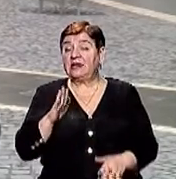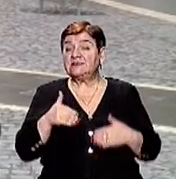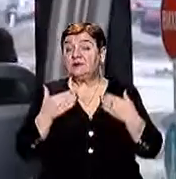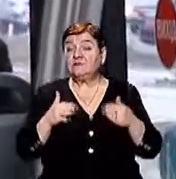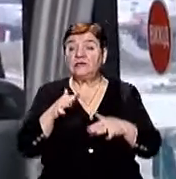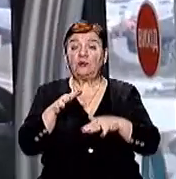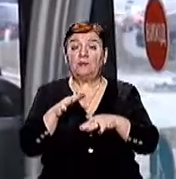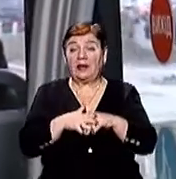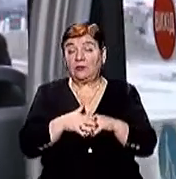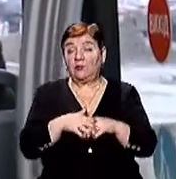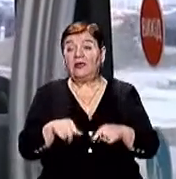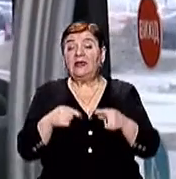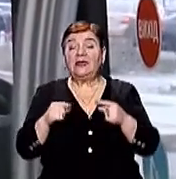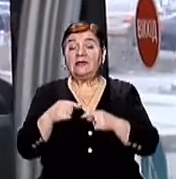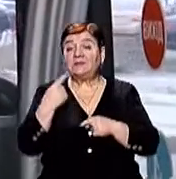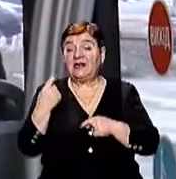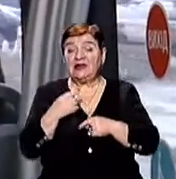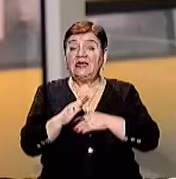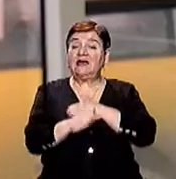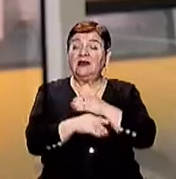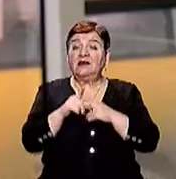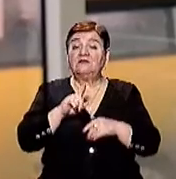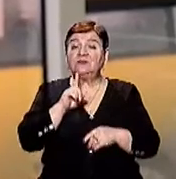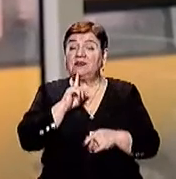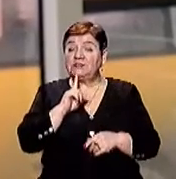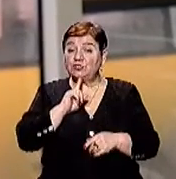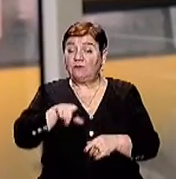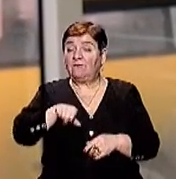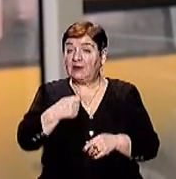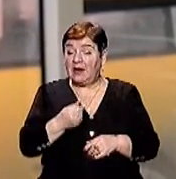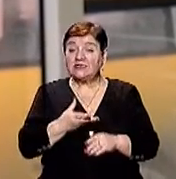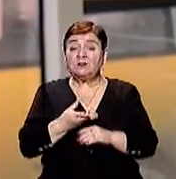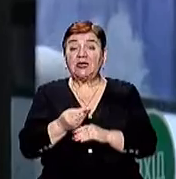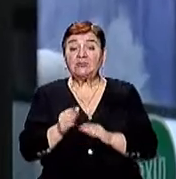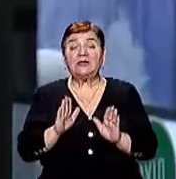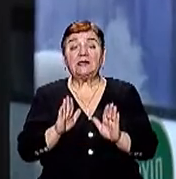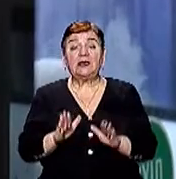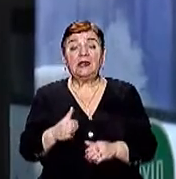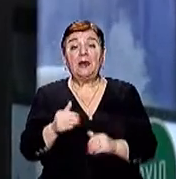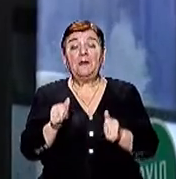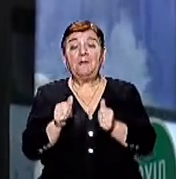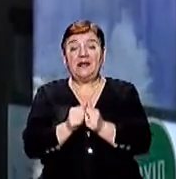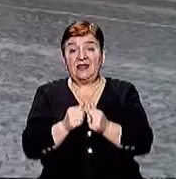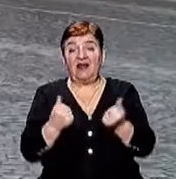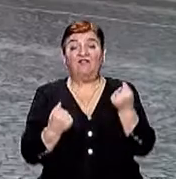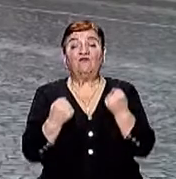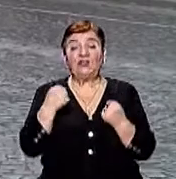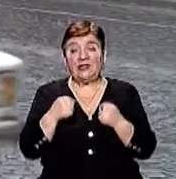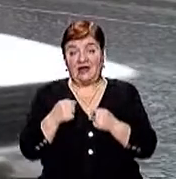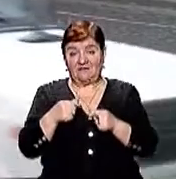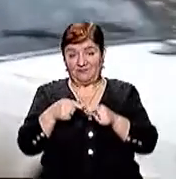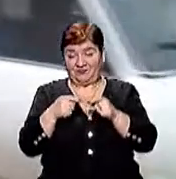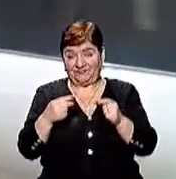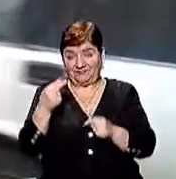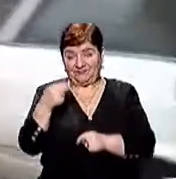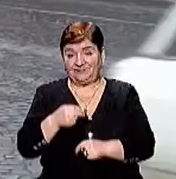банку, що валідатори біля середніх та задніх дверей тимчасово вимкнули А сплачувати за проїзд можна було б тільки біля кабіни водія Руслана Гостюк,